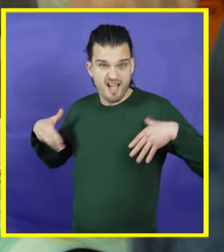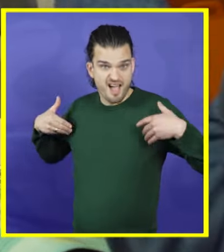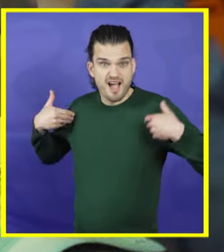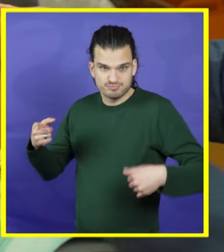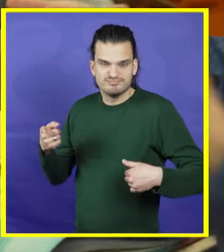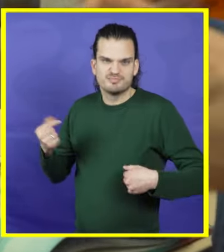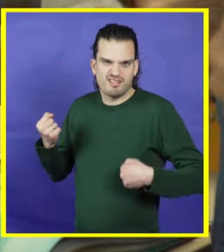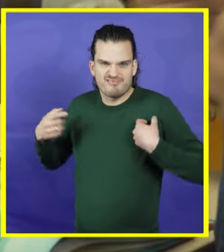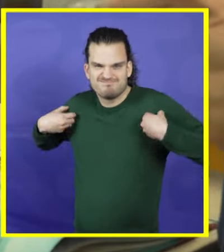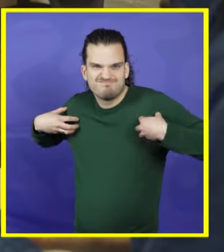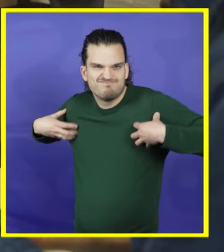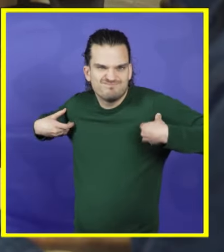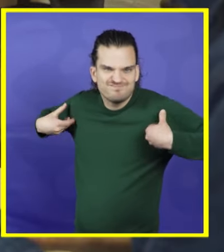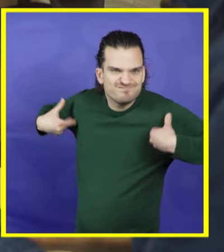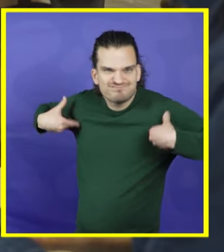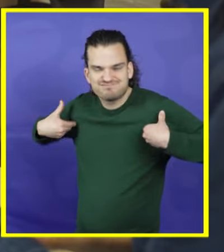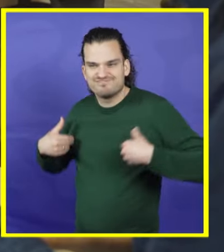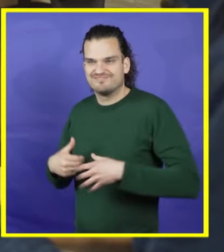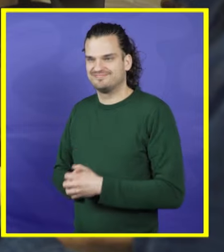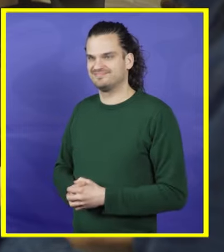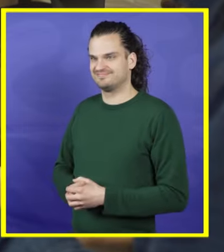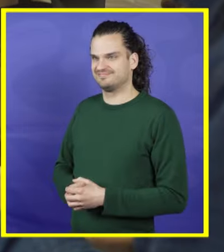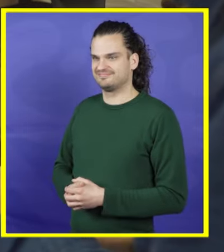Een aap kiep op bij zijn oksels.